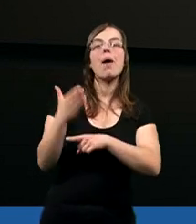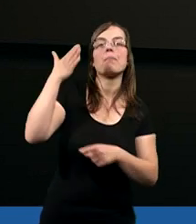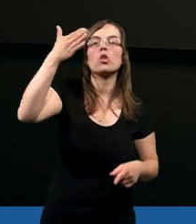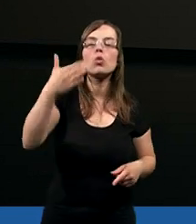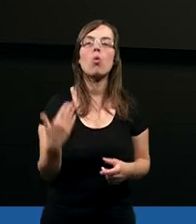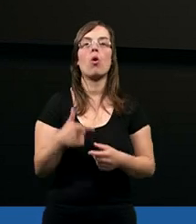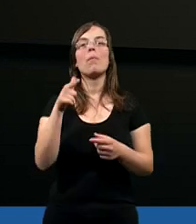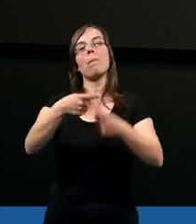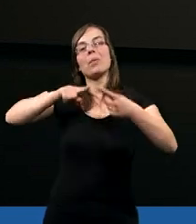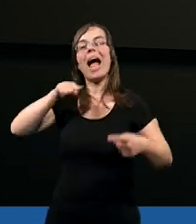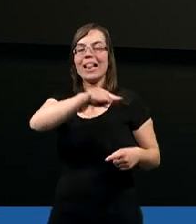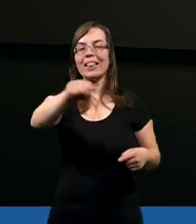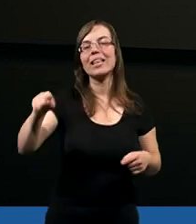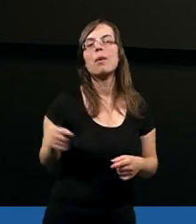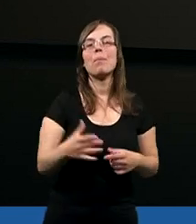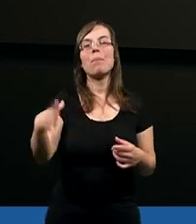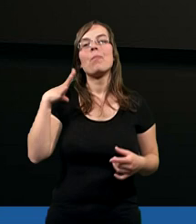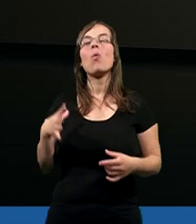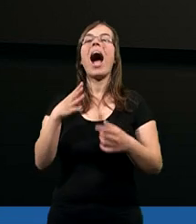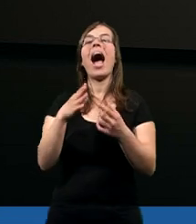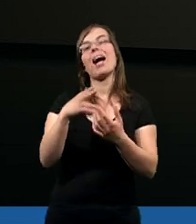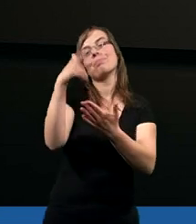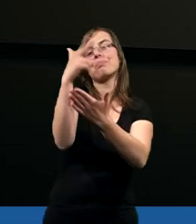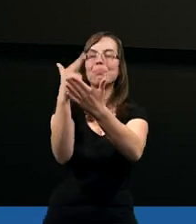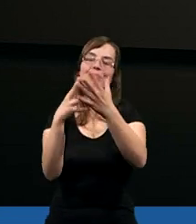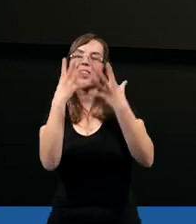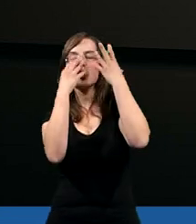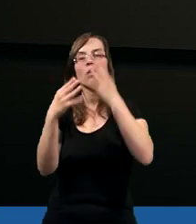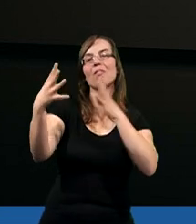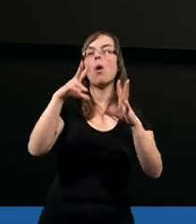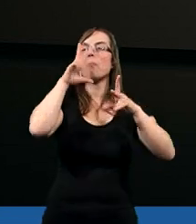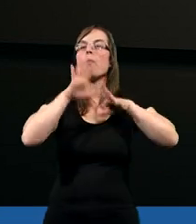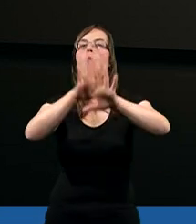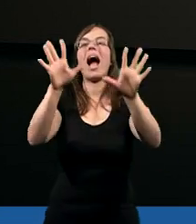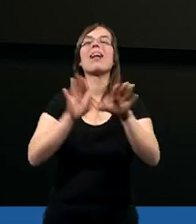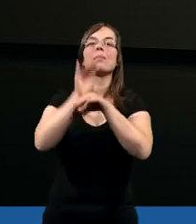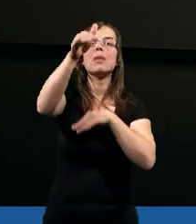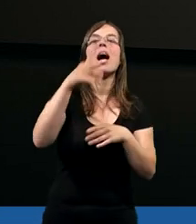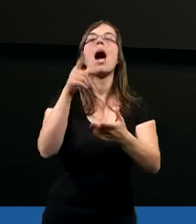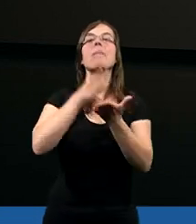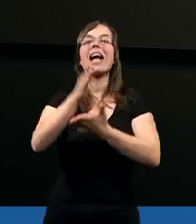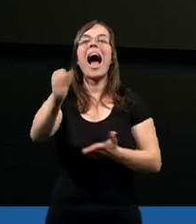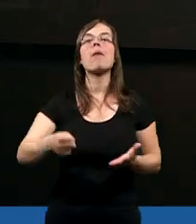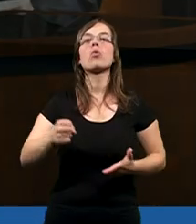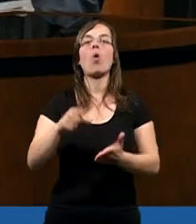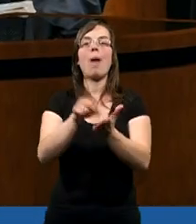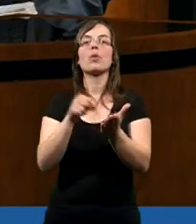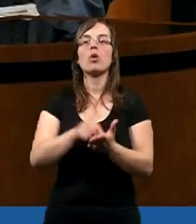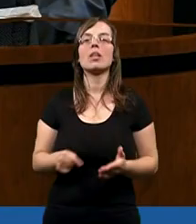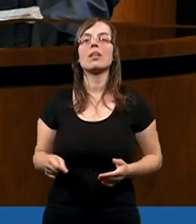przyszłość przed nimi była malowana, również przez apostoła Piotra.